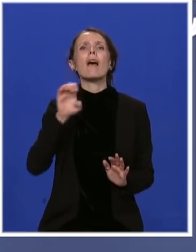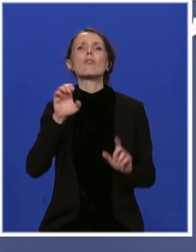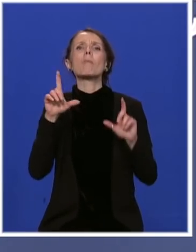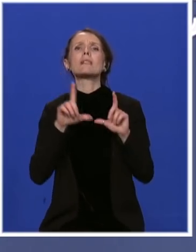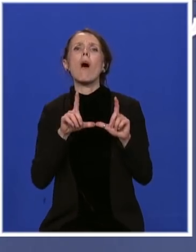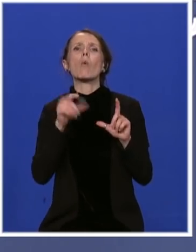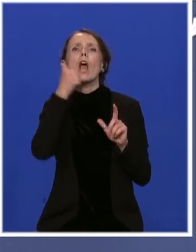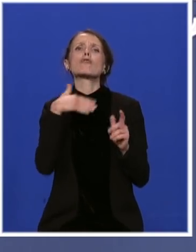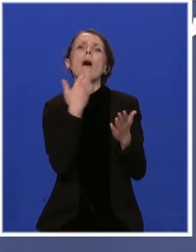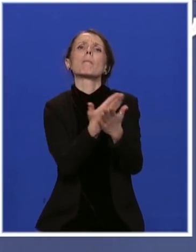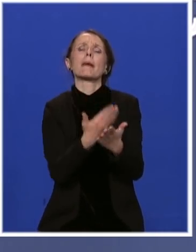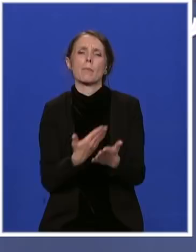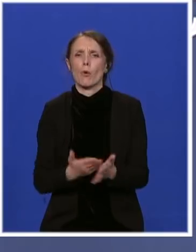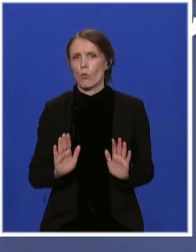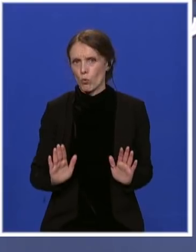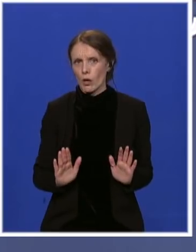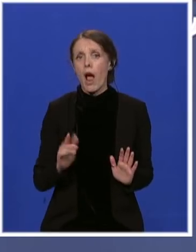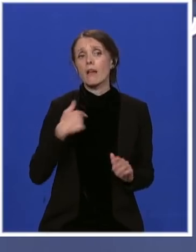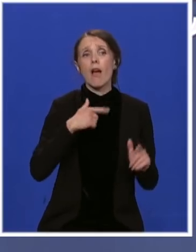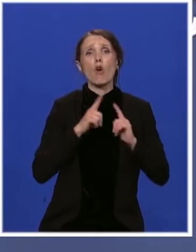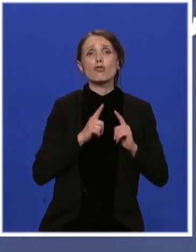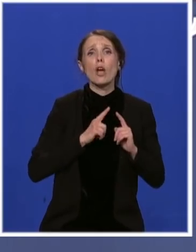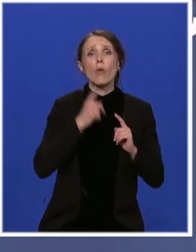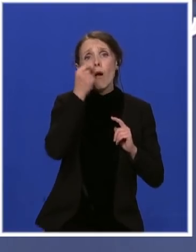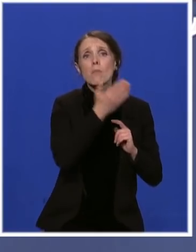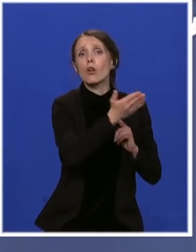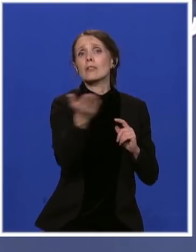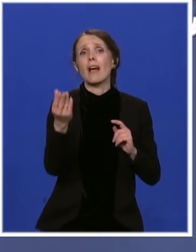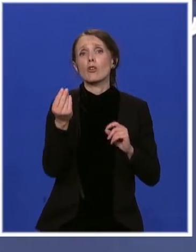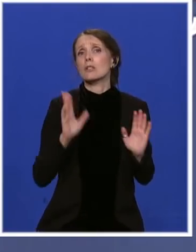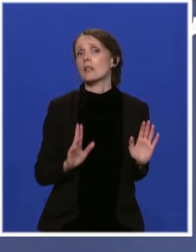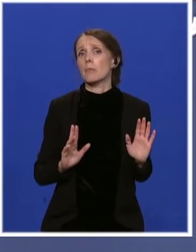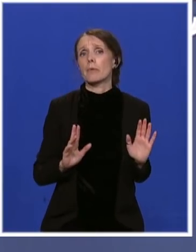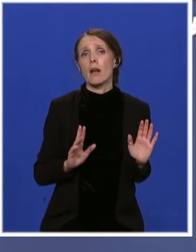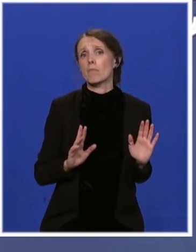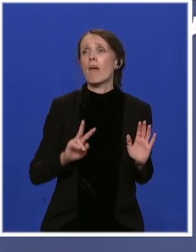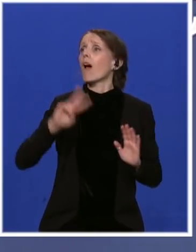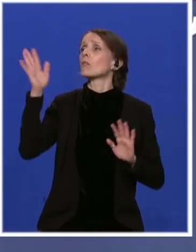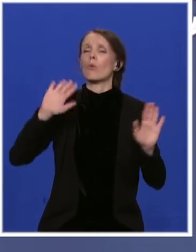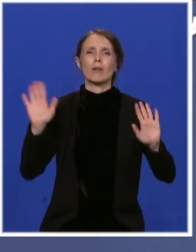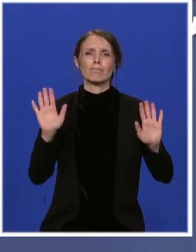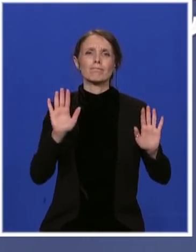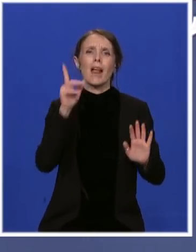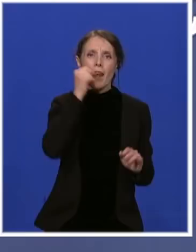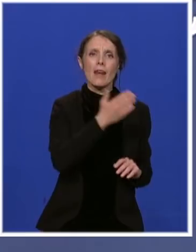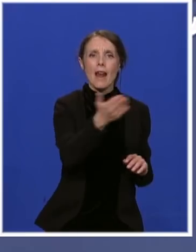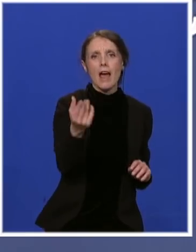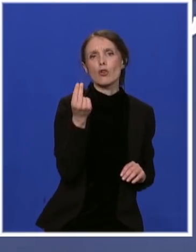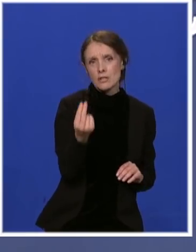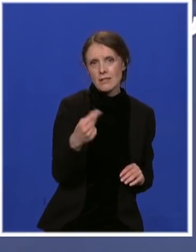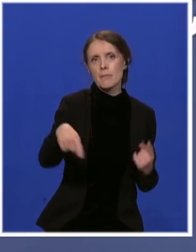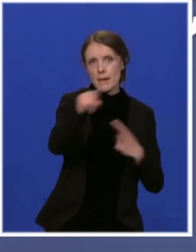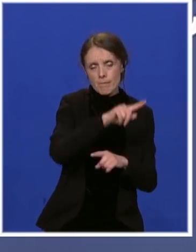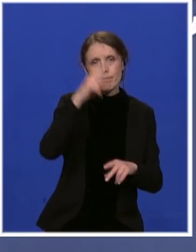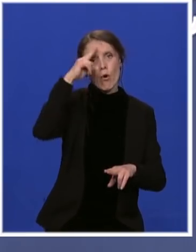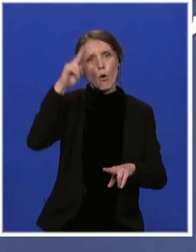Ja očekujem samo od građana Srbije i nije od koga više ništa drugog. Građani Srbije su ti koji odlučuju i